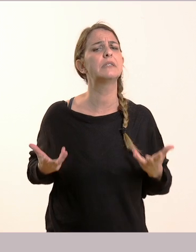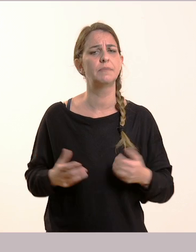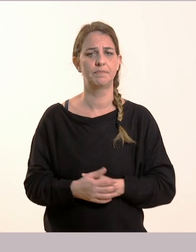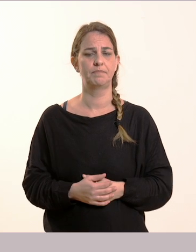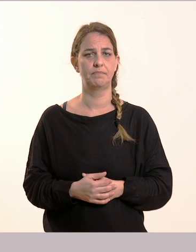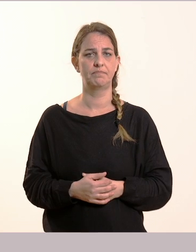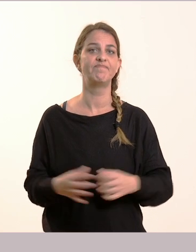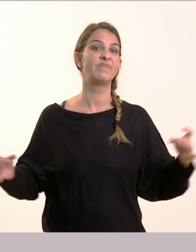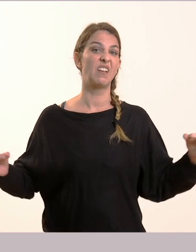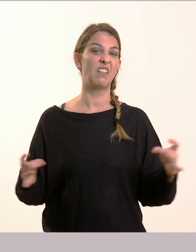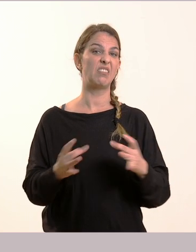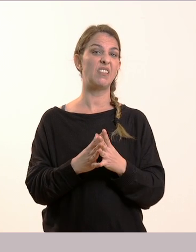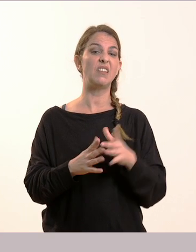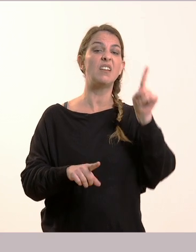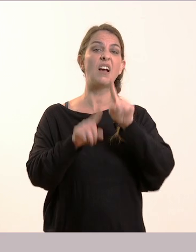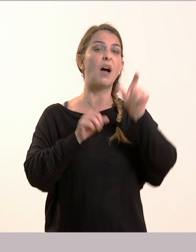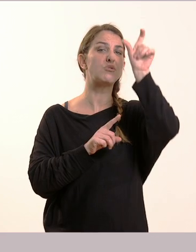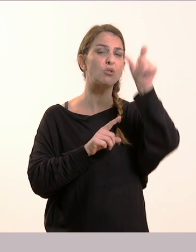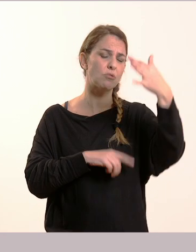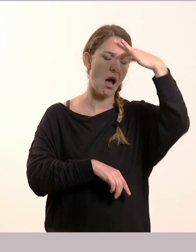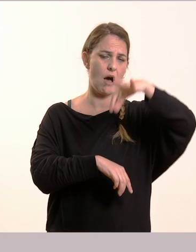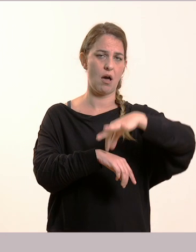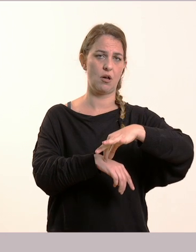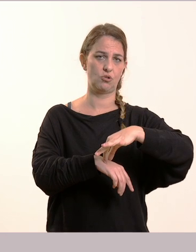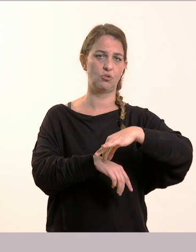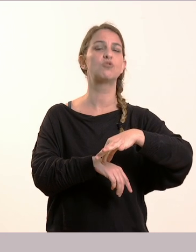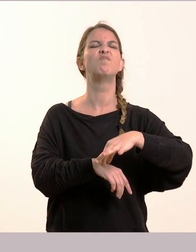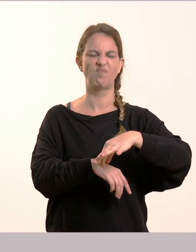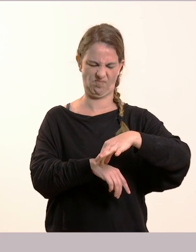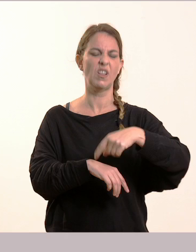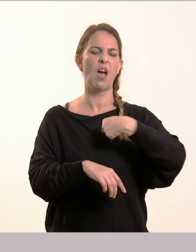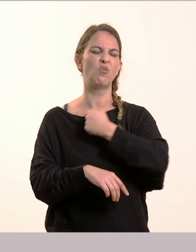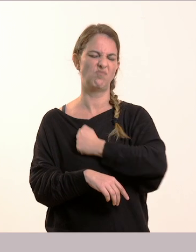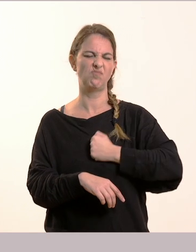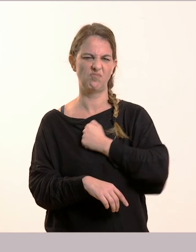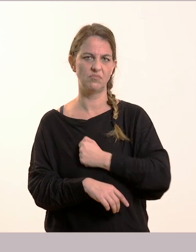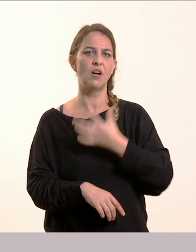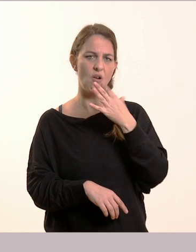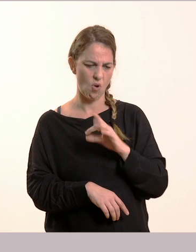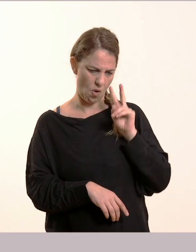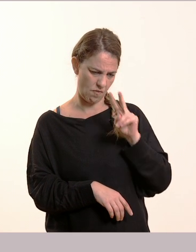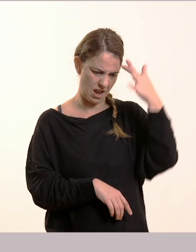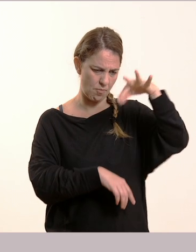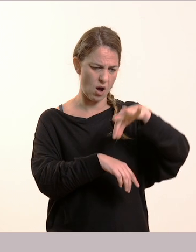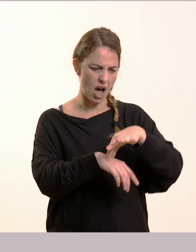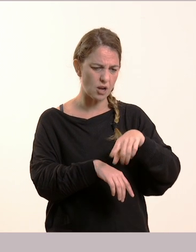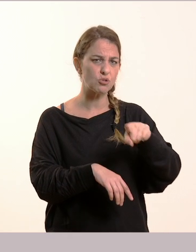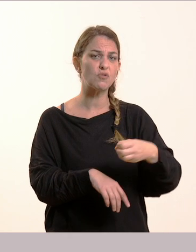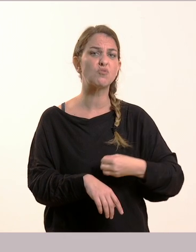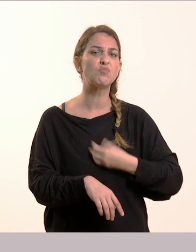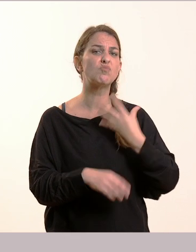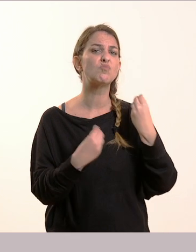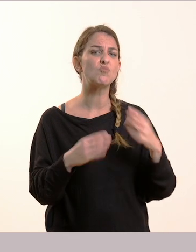Όταν αρρωσταίνει κάποιος. Κι εγώ στεναχωριέμαι, γιατί καταλαβαίνω πως νιώθει ότι δεν νιώθει καλά. Και